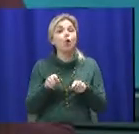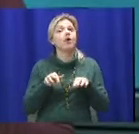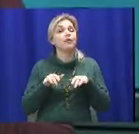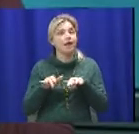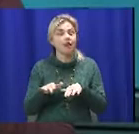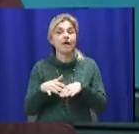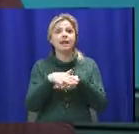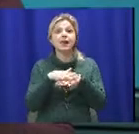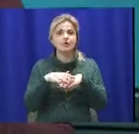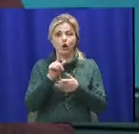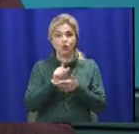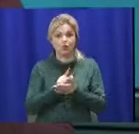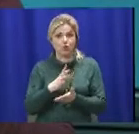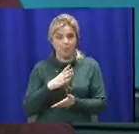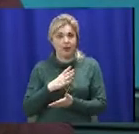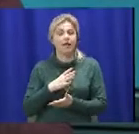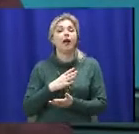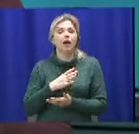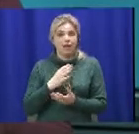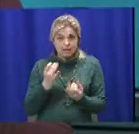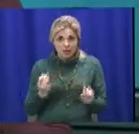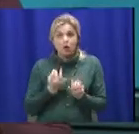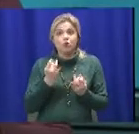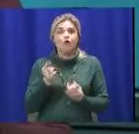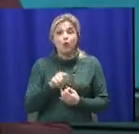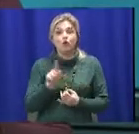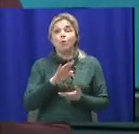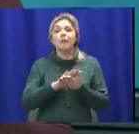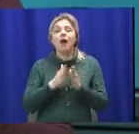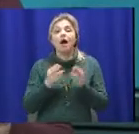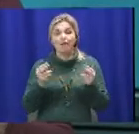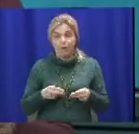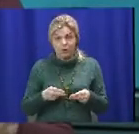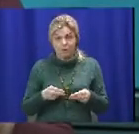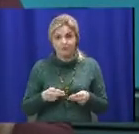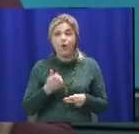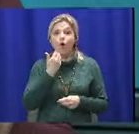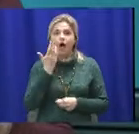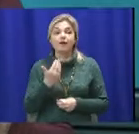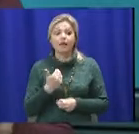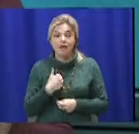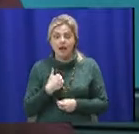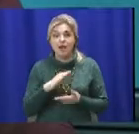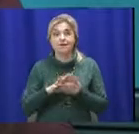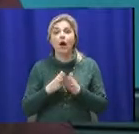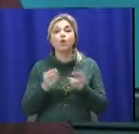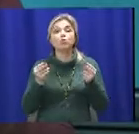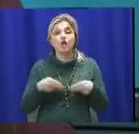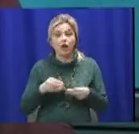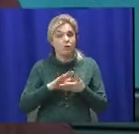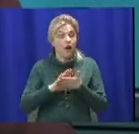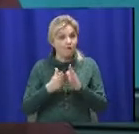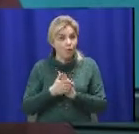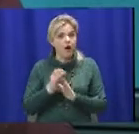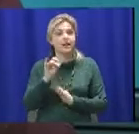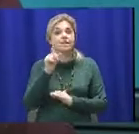должно быть заінтересовано в тому, щоб этот договор заключити. Коли я заключаю договор, і